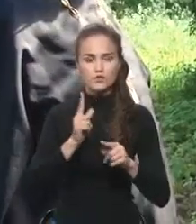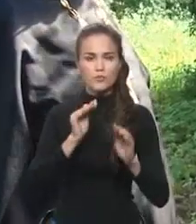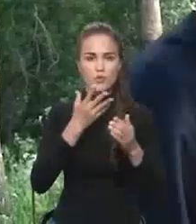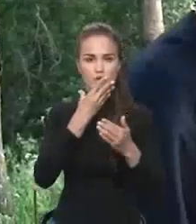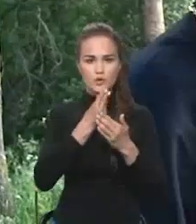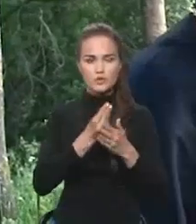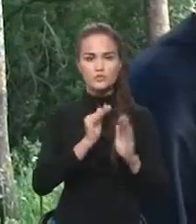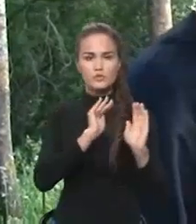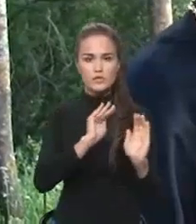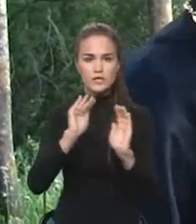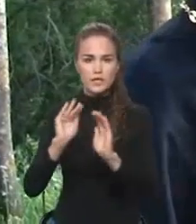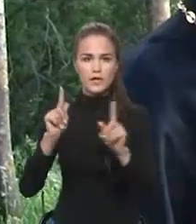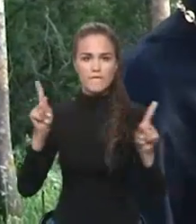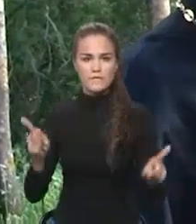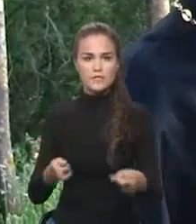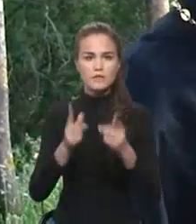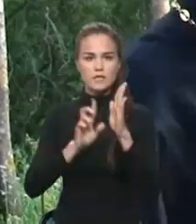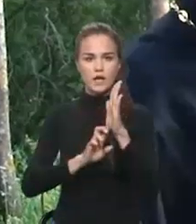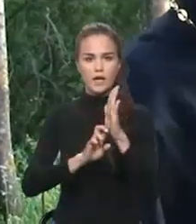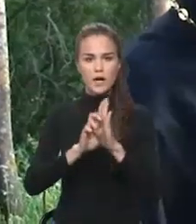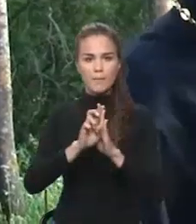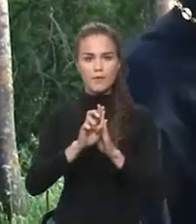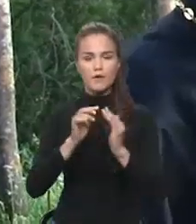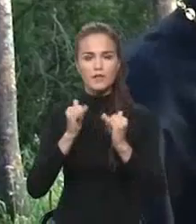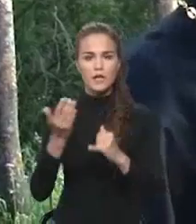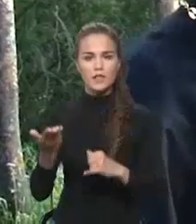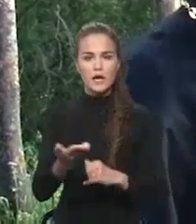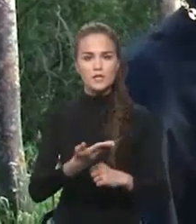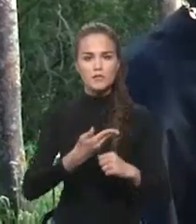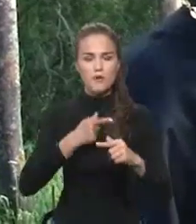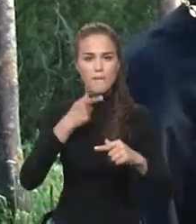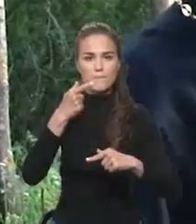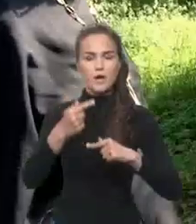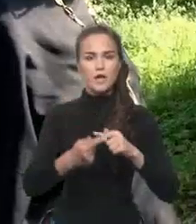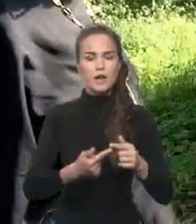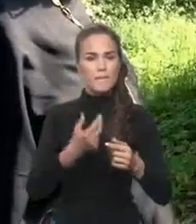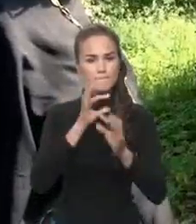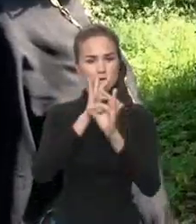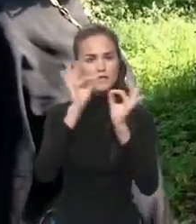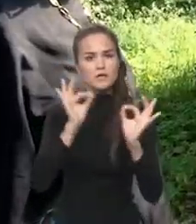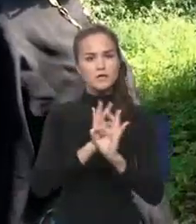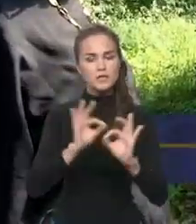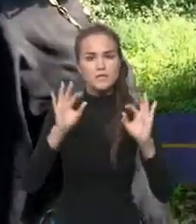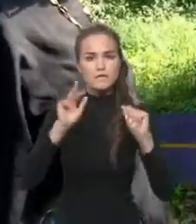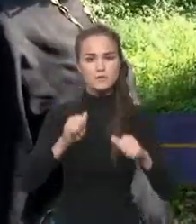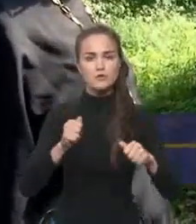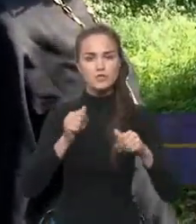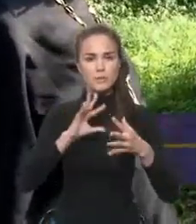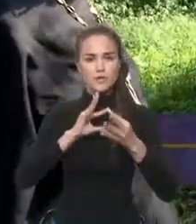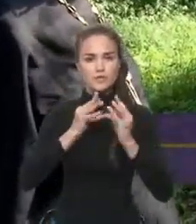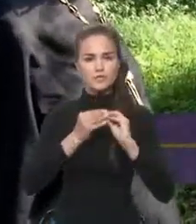сохранить Восстановление храмов для нашего поколения Это прекрасная возможность принести плоды